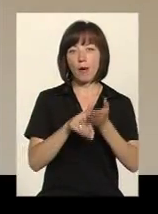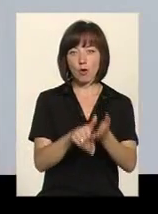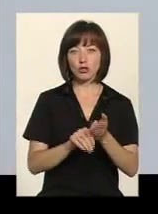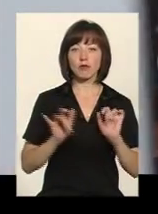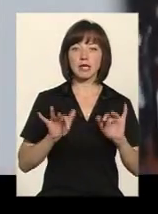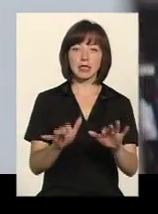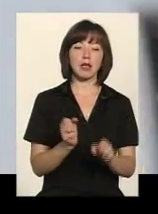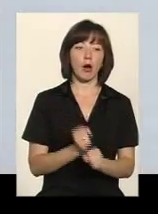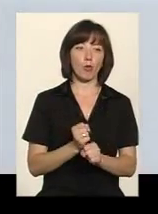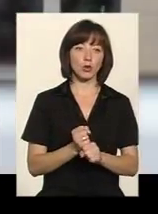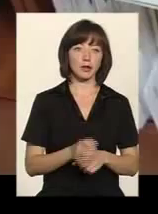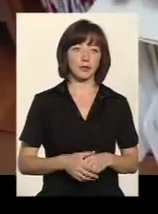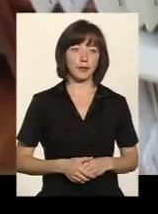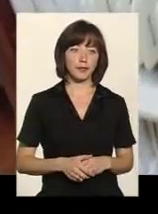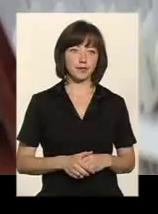процесі роботи.